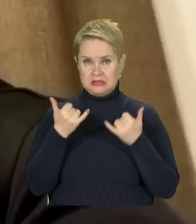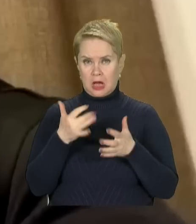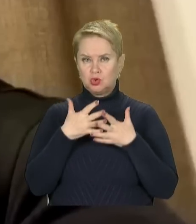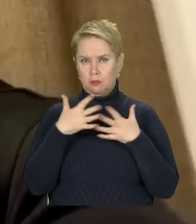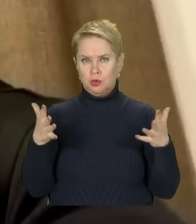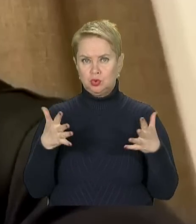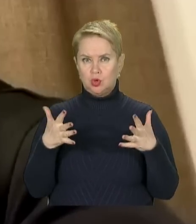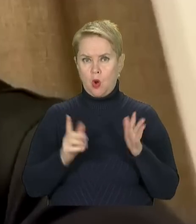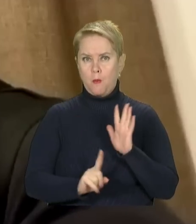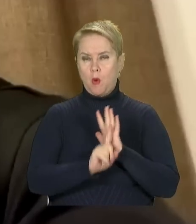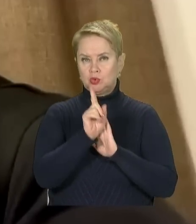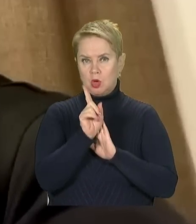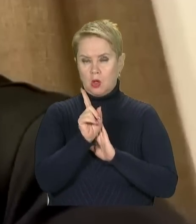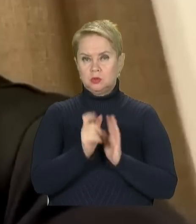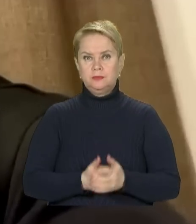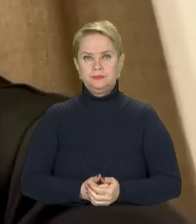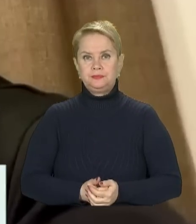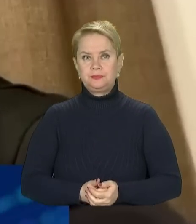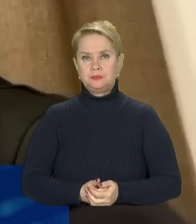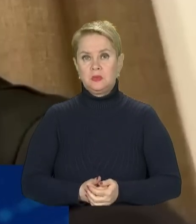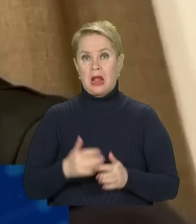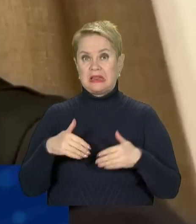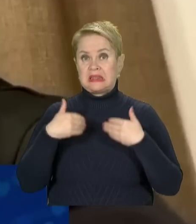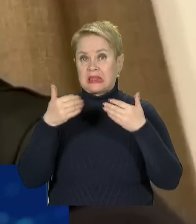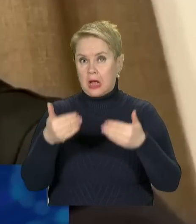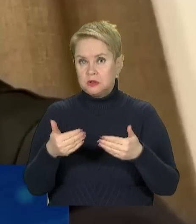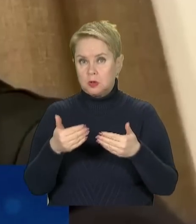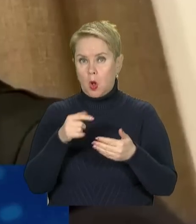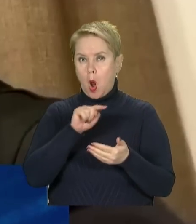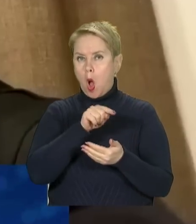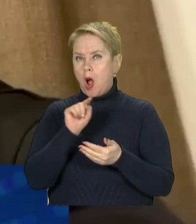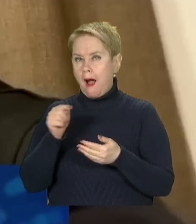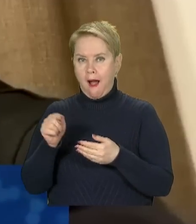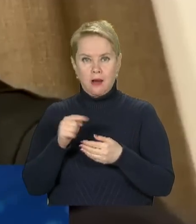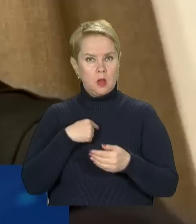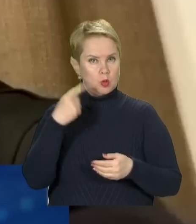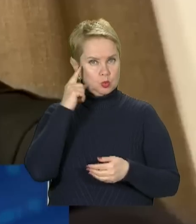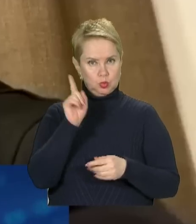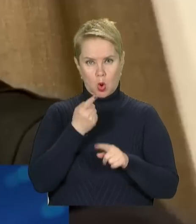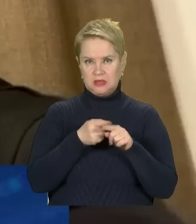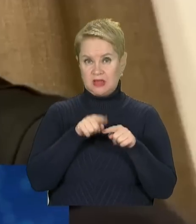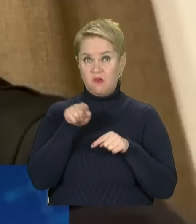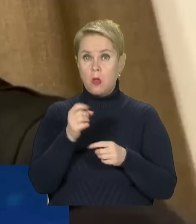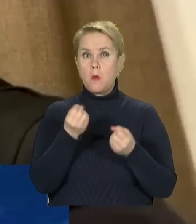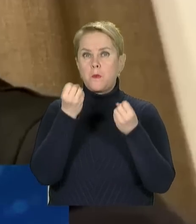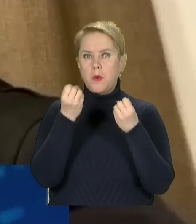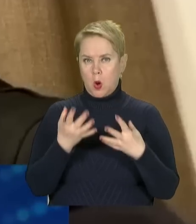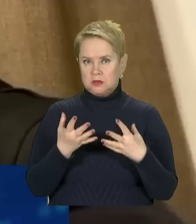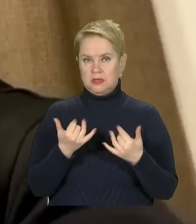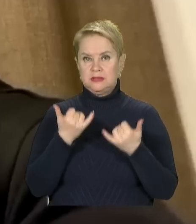більше почалося наступів локальних, але я думаю, що вони просто